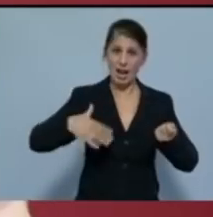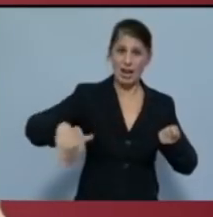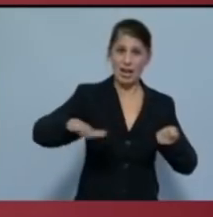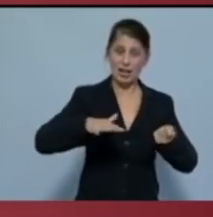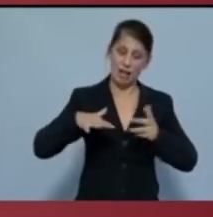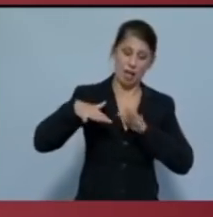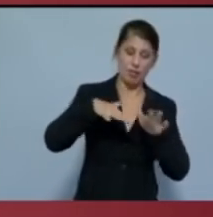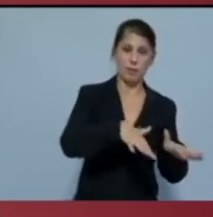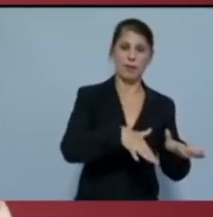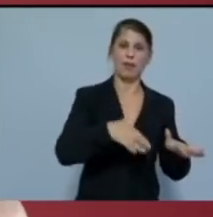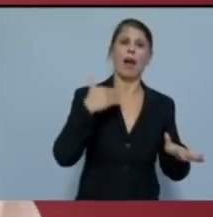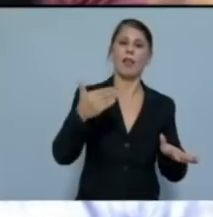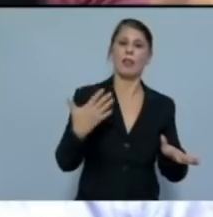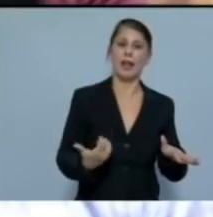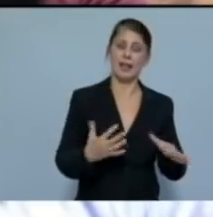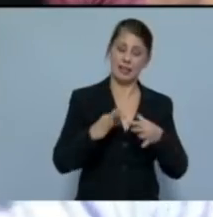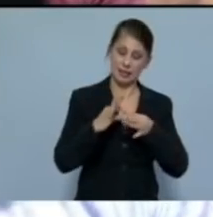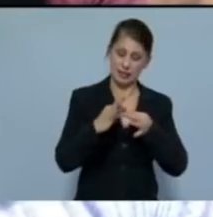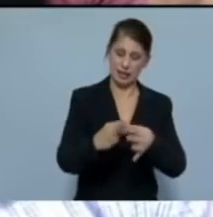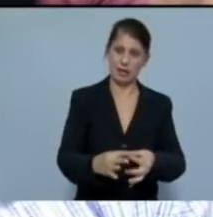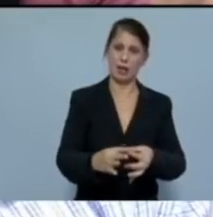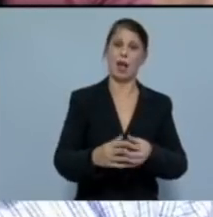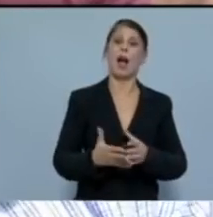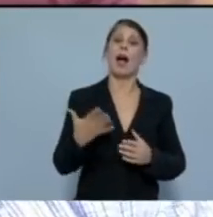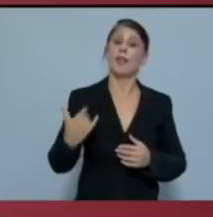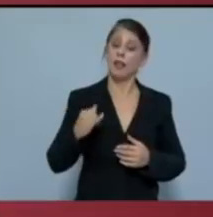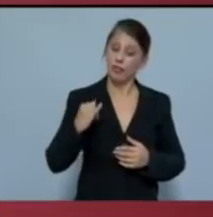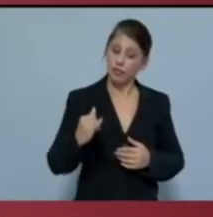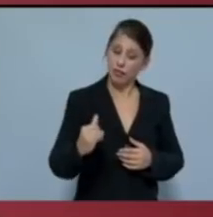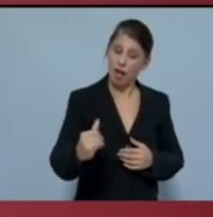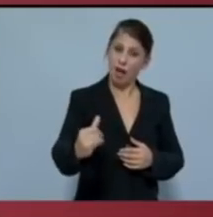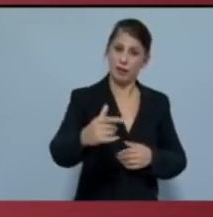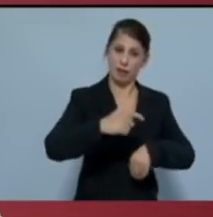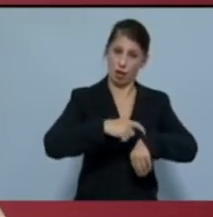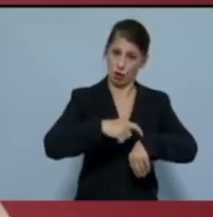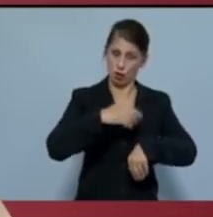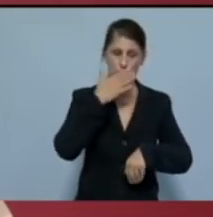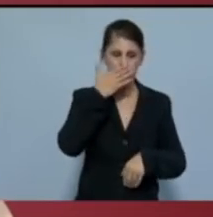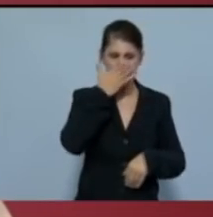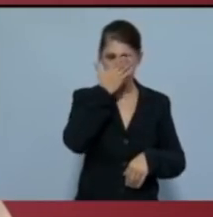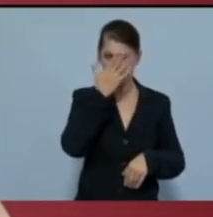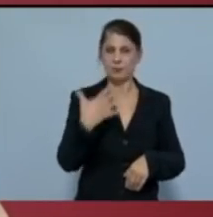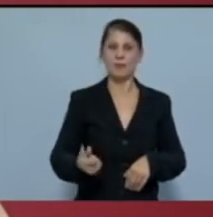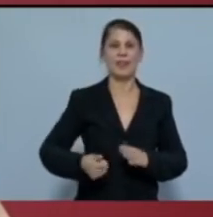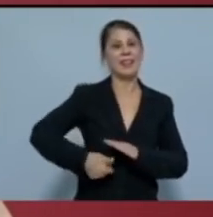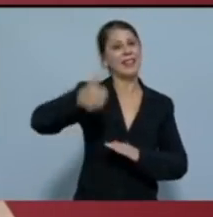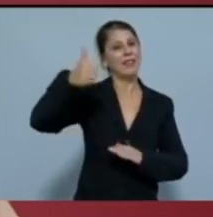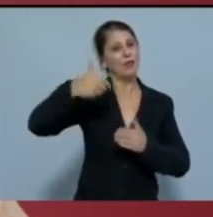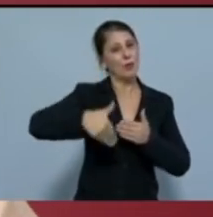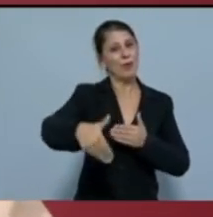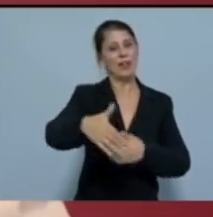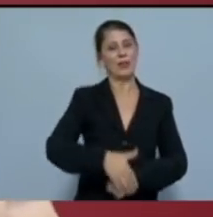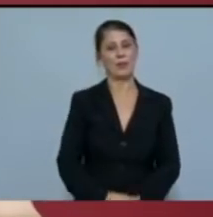αντιπίθεσης θα έχει συνέχεια, θα έχει διάρκεια και έχει και νικηφόρα προοπτική.